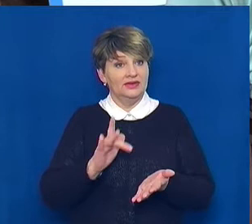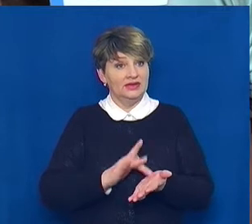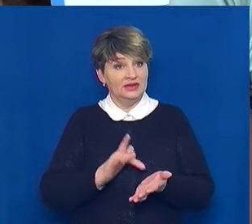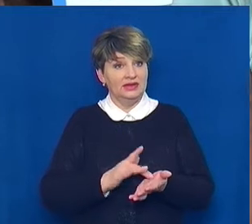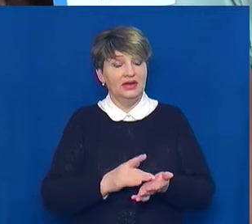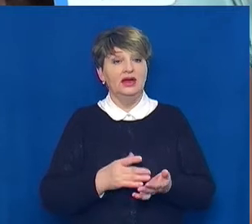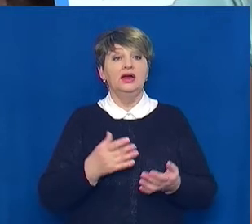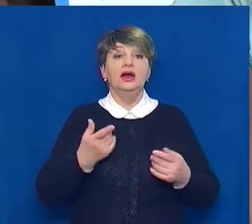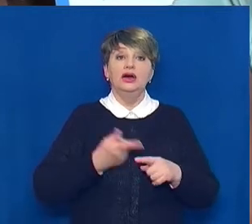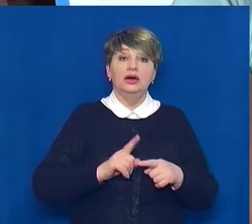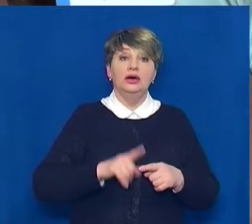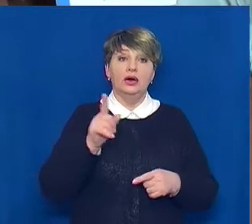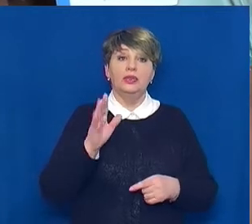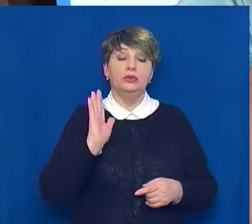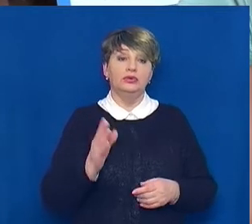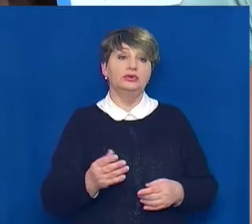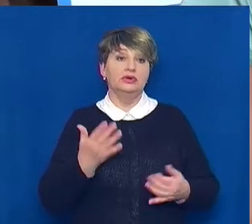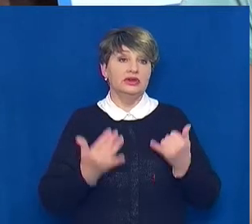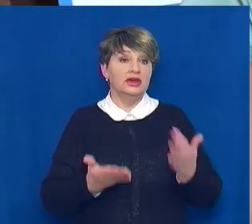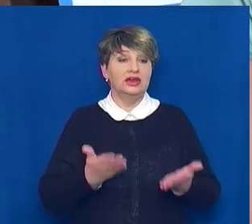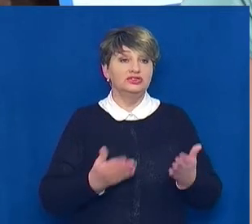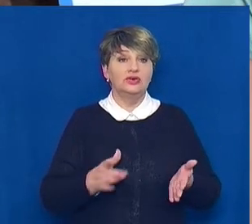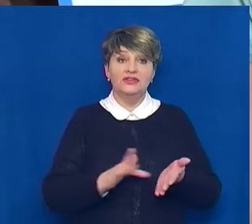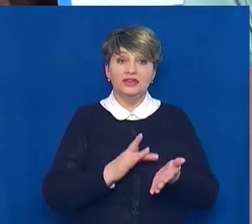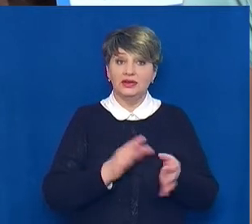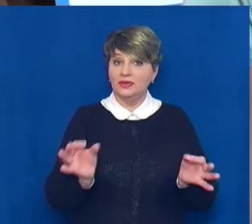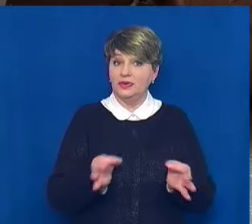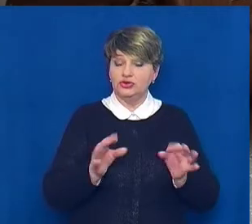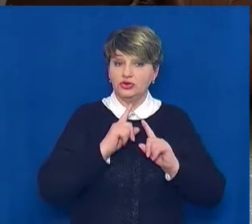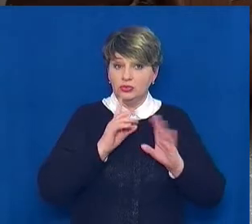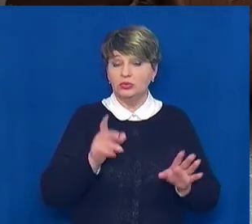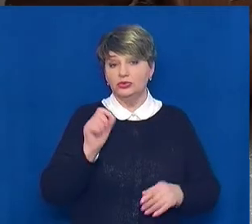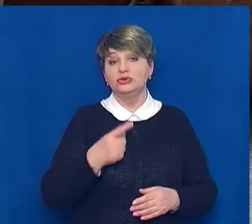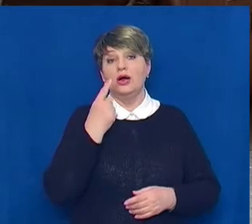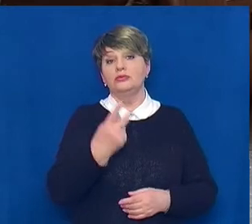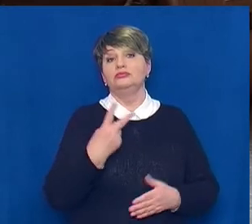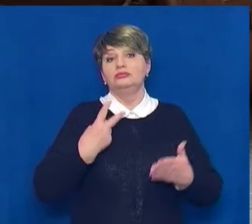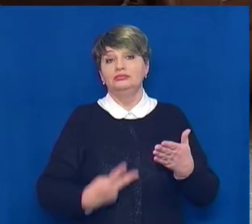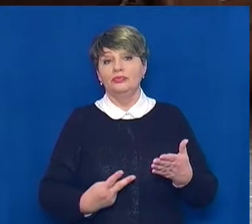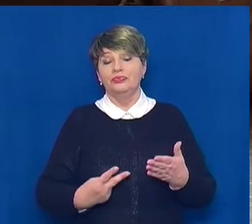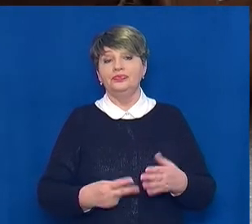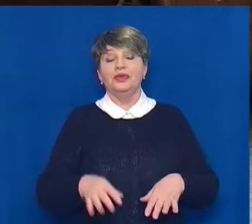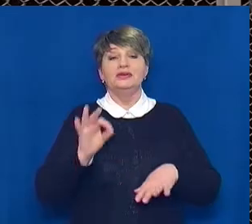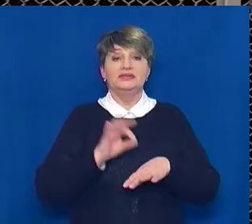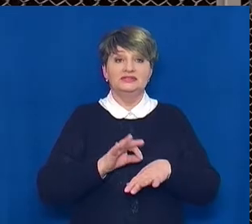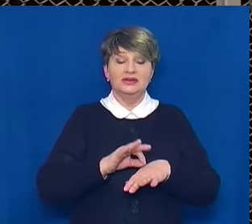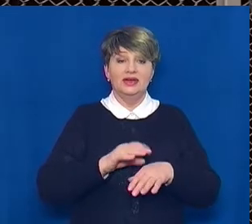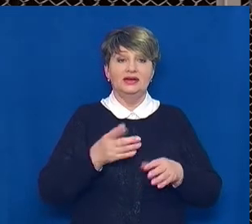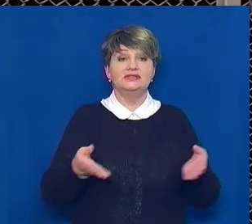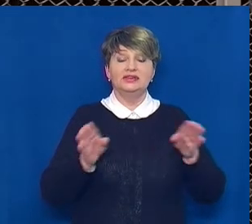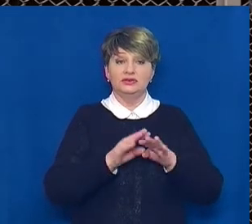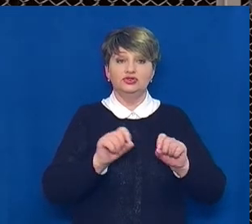зошиті немає розв'язань, то вона поставить відповідну оцінку 1-2. Триватиме карантин до 9 лютого. Як